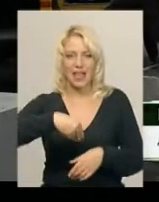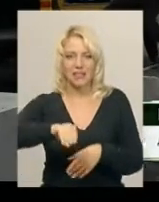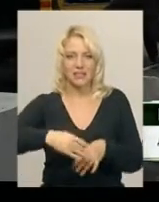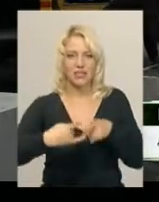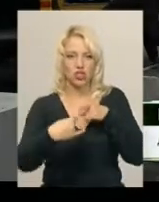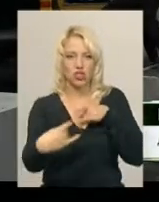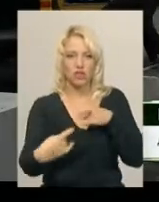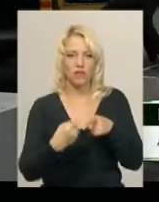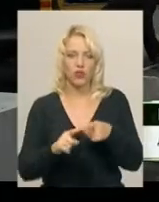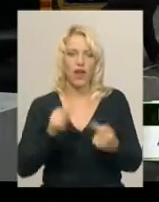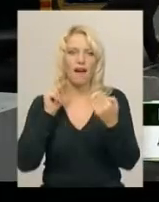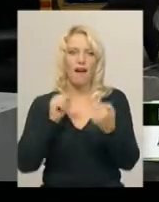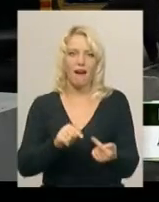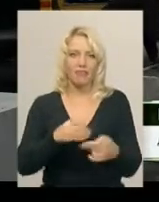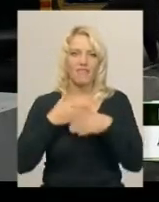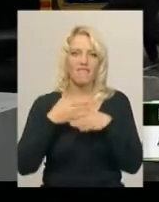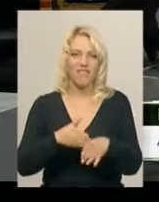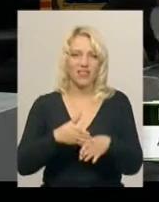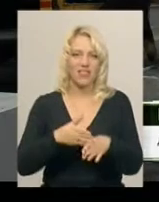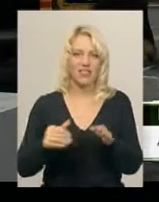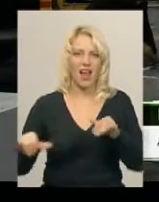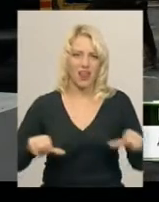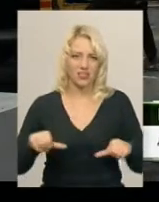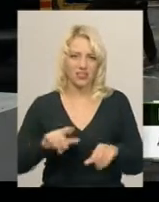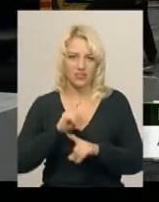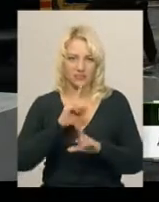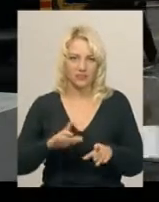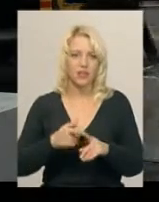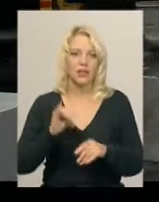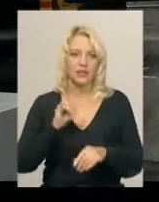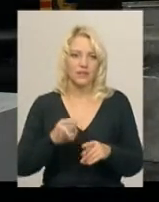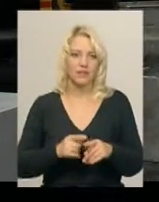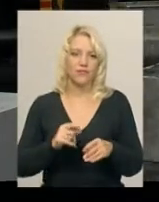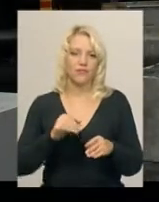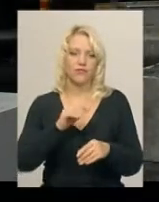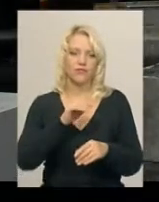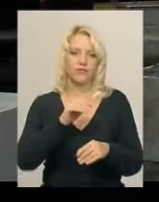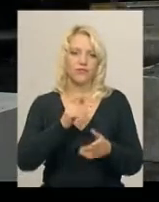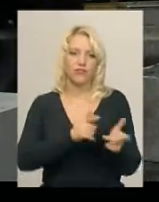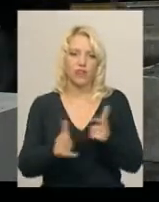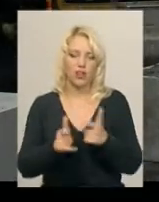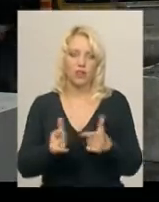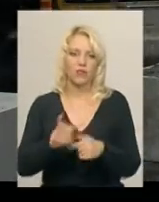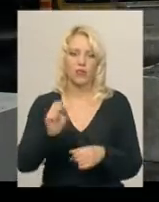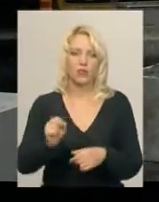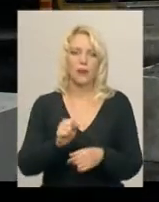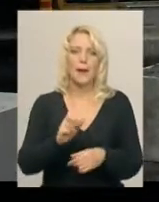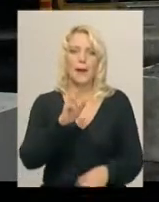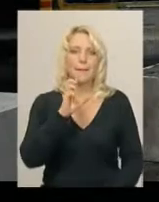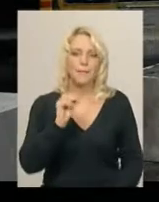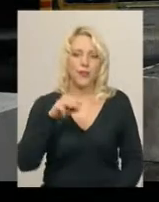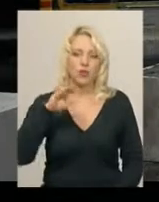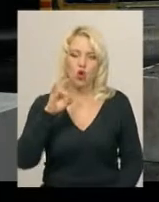антивандальні, вуличні. Це виготовлено з архітектурного бетону